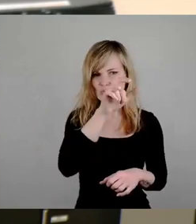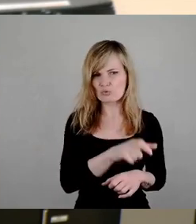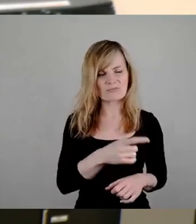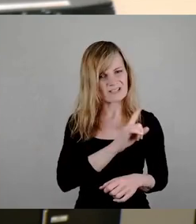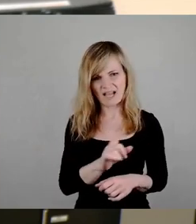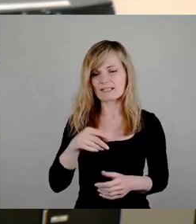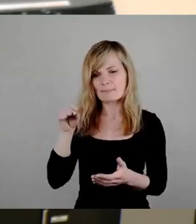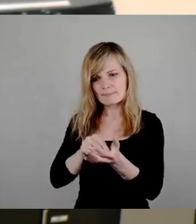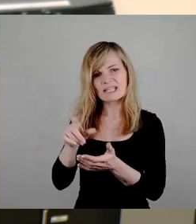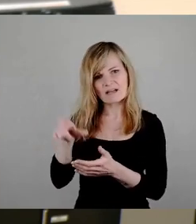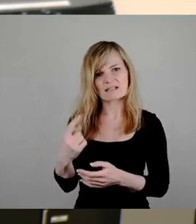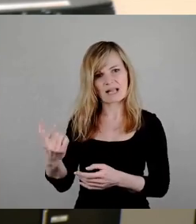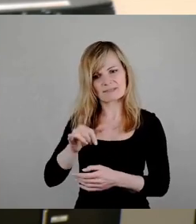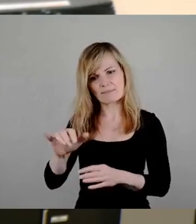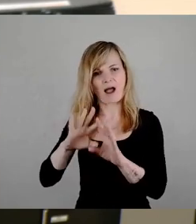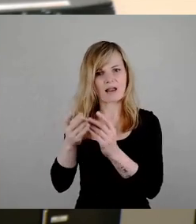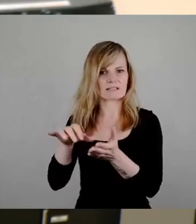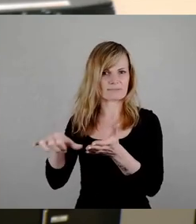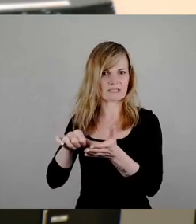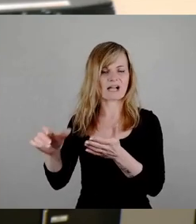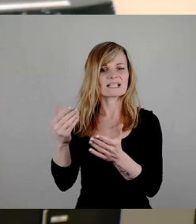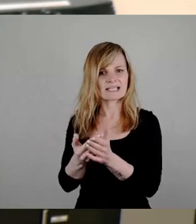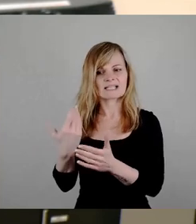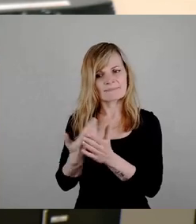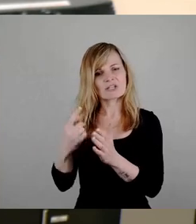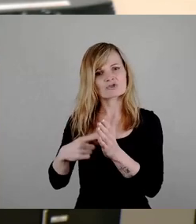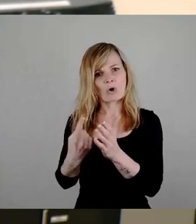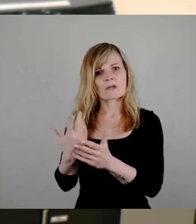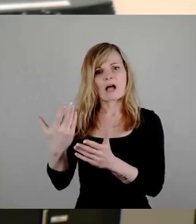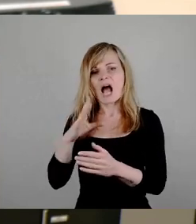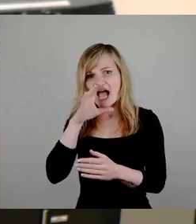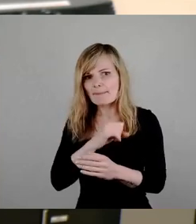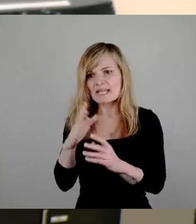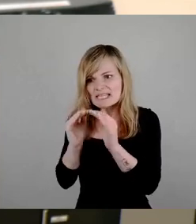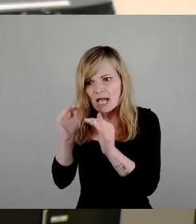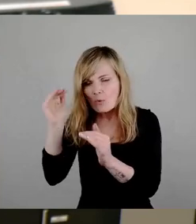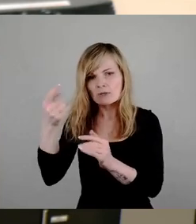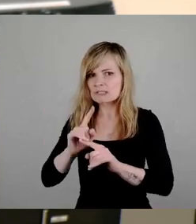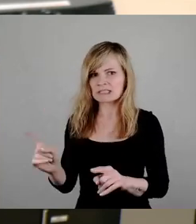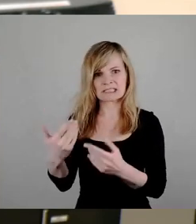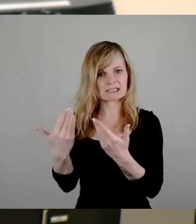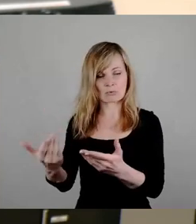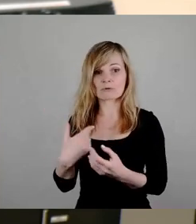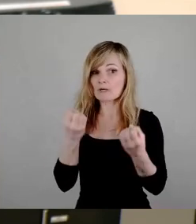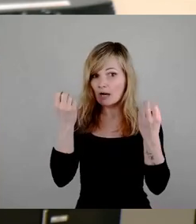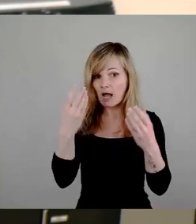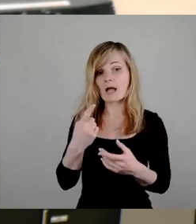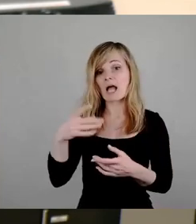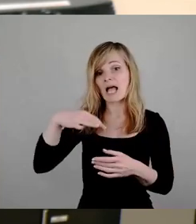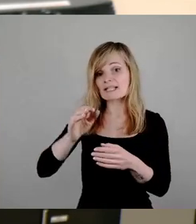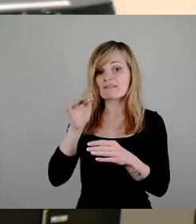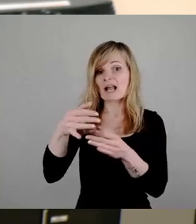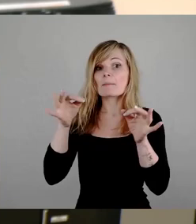ganz deutlich. Und deswegen wollen wir diese Steuer auch nicht heimlich erhöht werden wollen. Natürlich kann es im Einzelfall passieren,